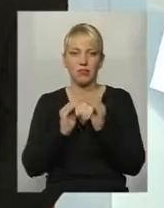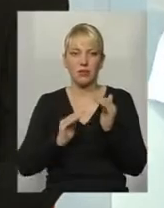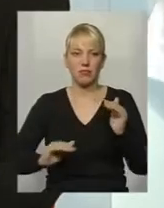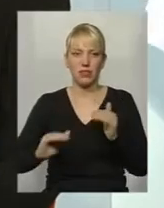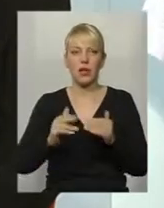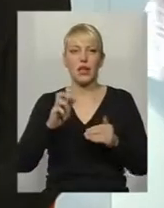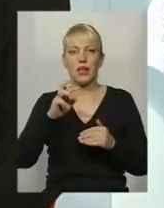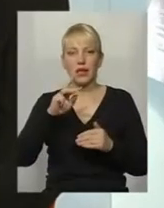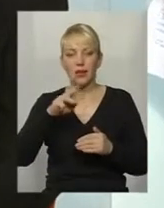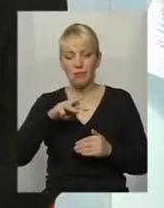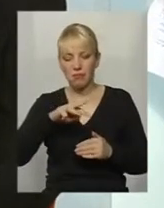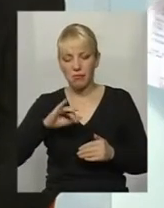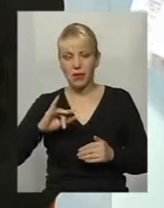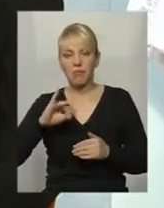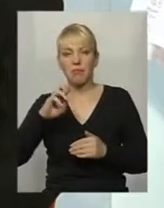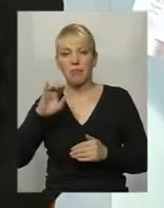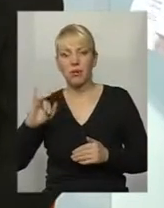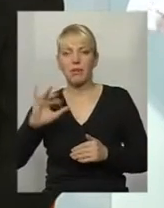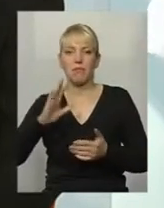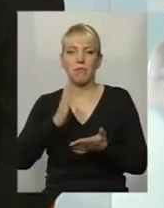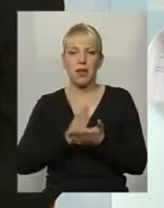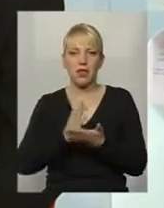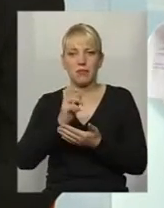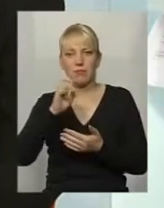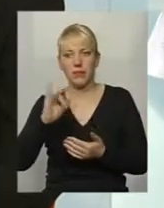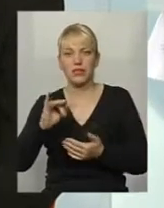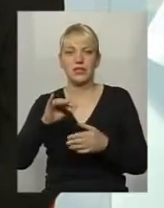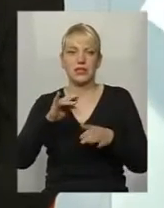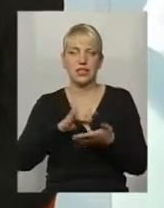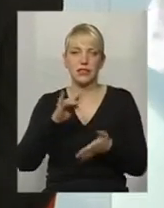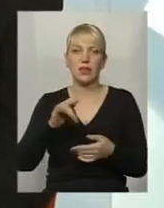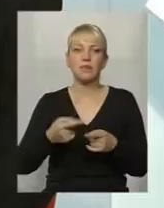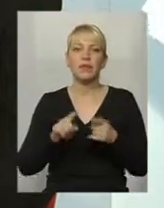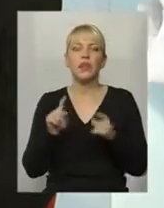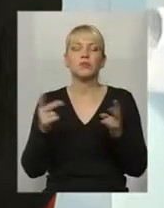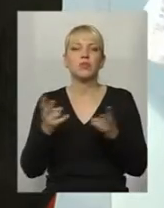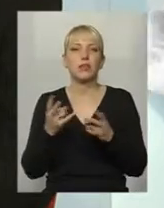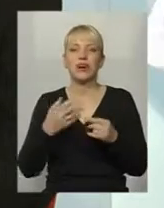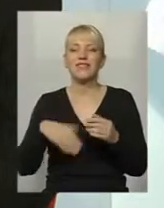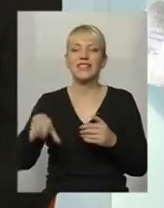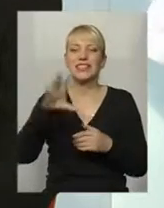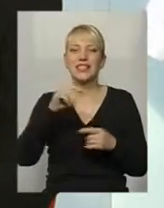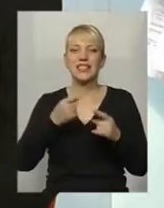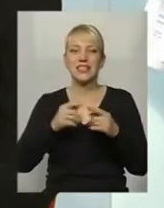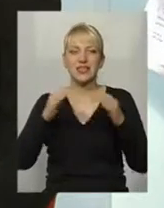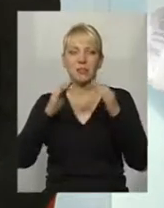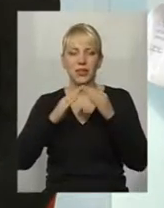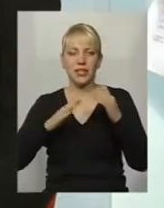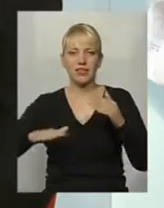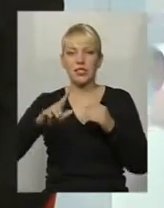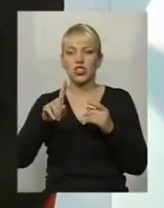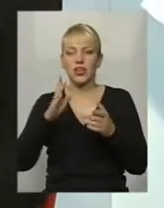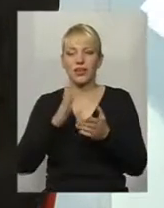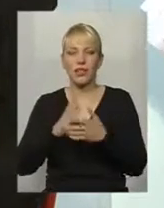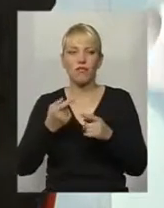би центр. А чому потрібен нам центр? Тому що всі центри, які є, вони не пристосовані для інвалідів по зору. А ми